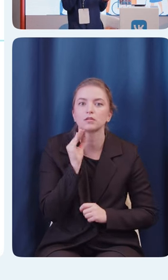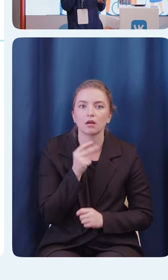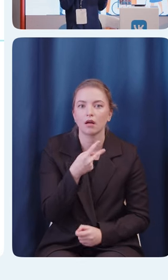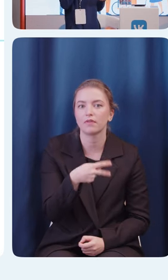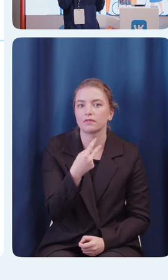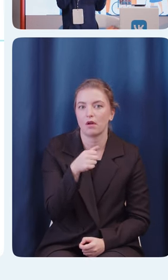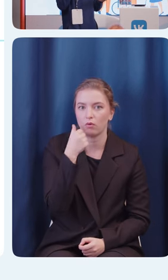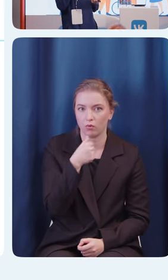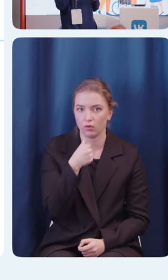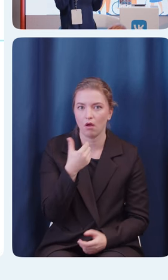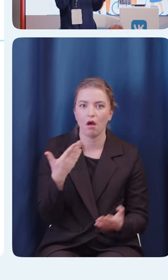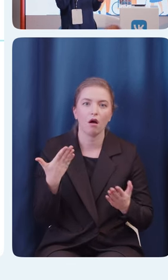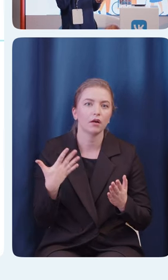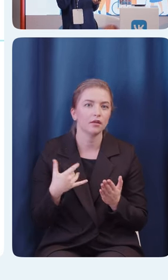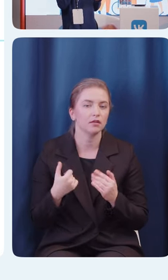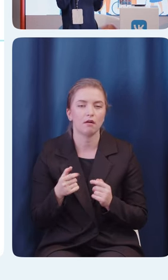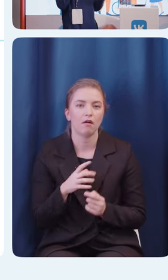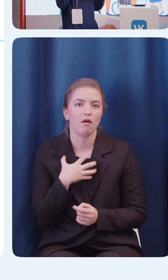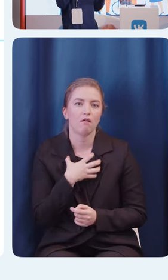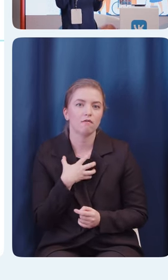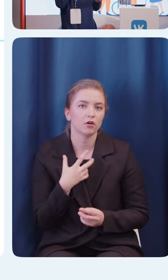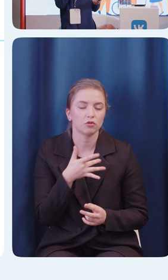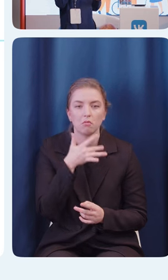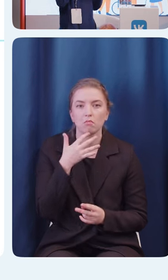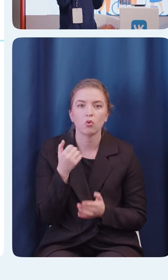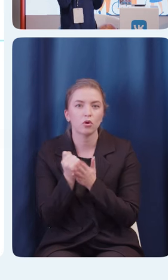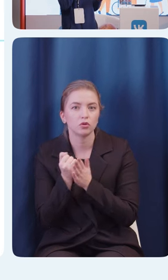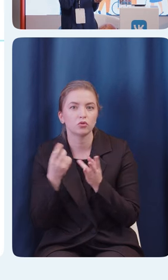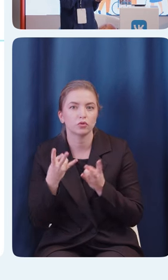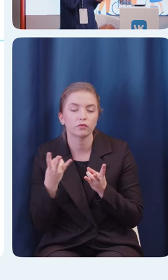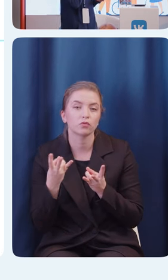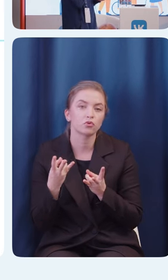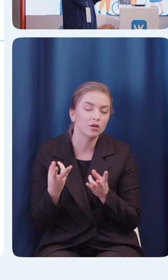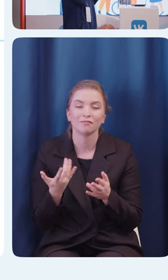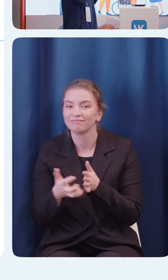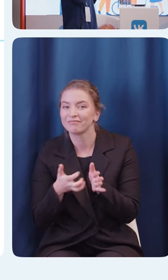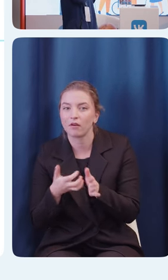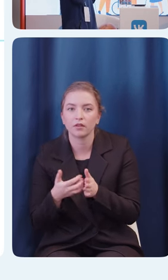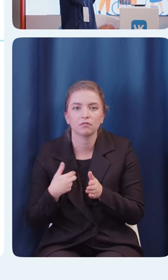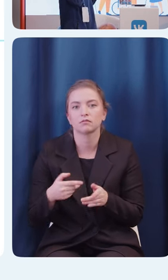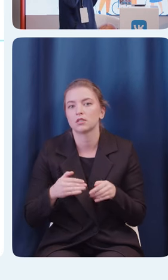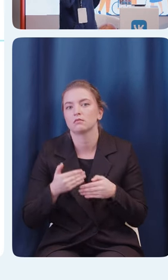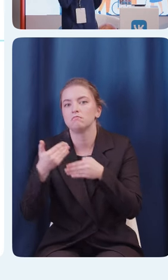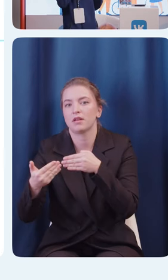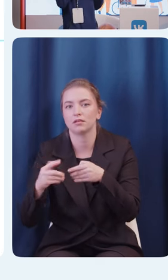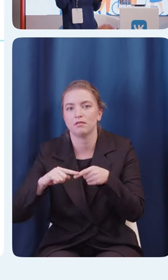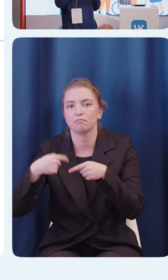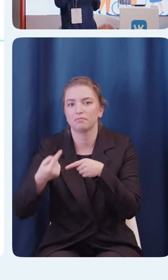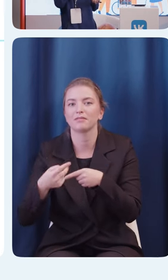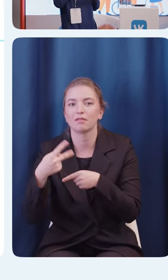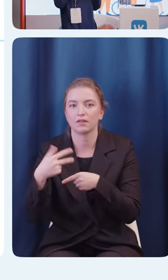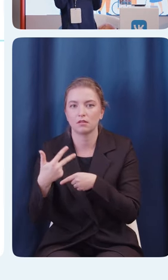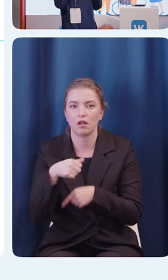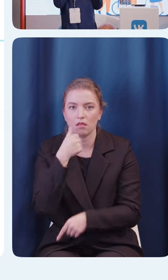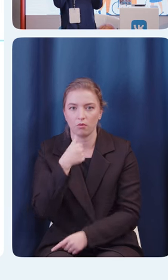ресурсоемкие барьеры были перенесены уже на 2023 год. И кроме того, новые треки